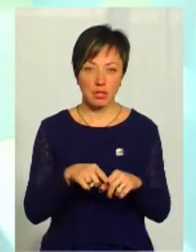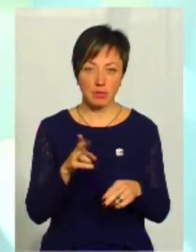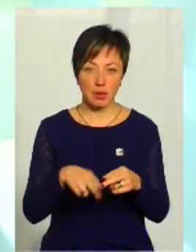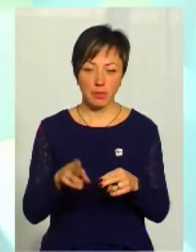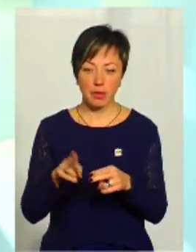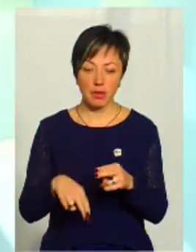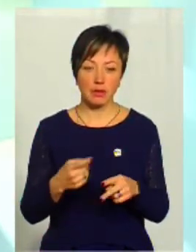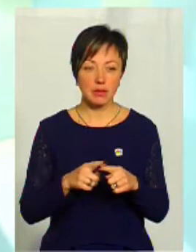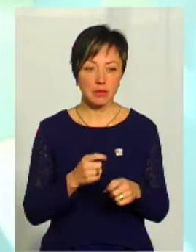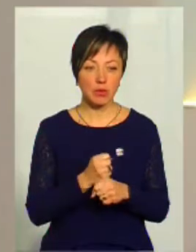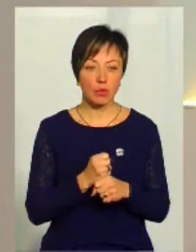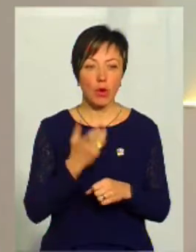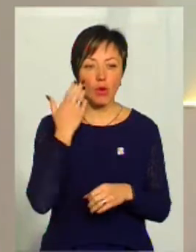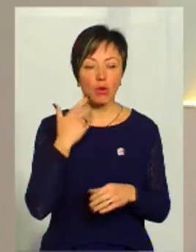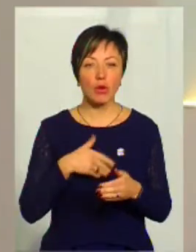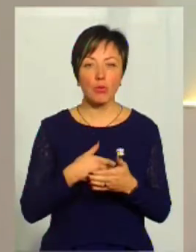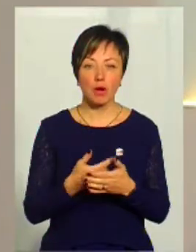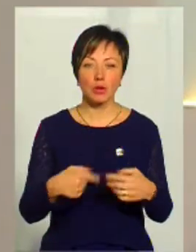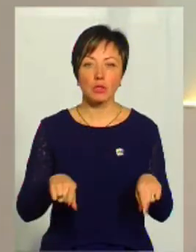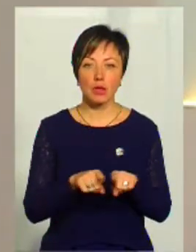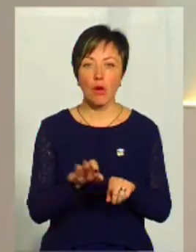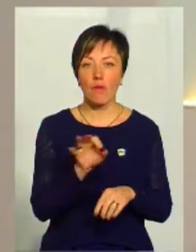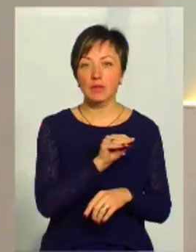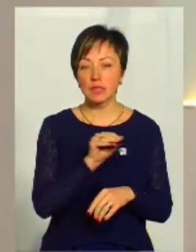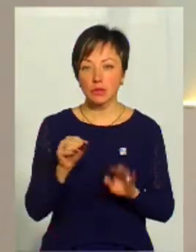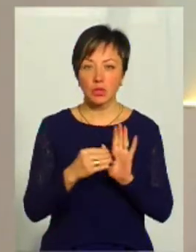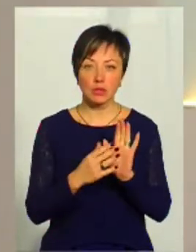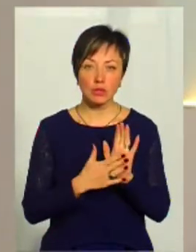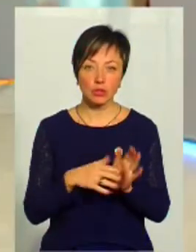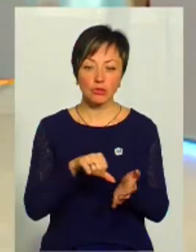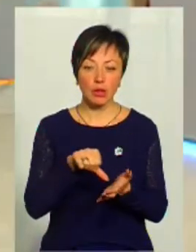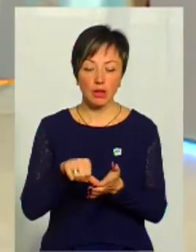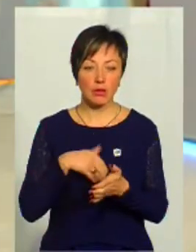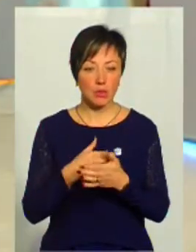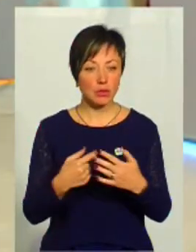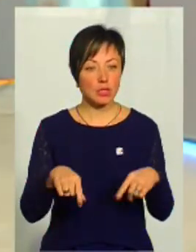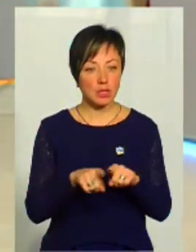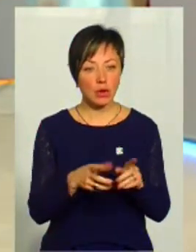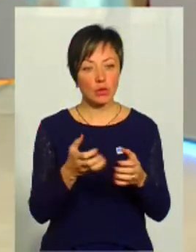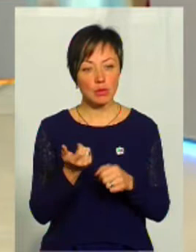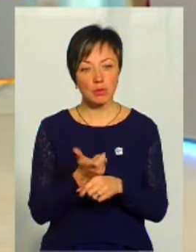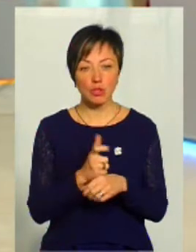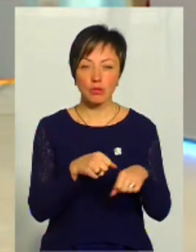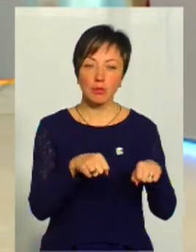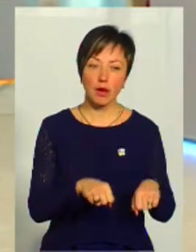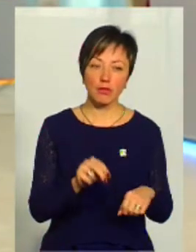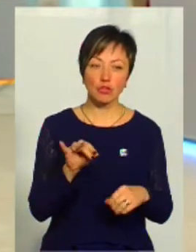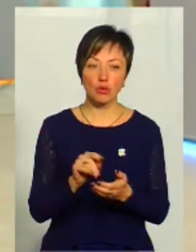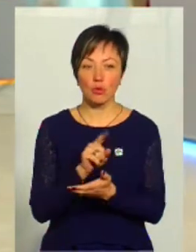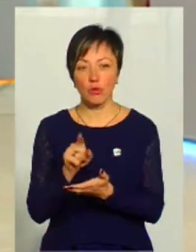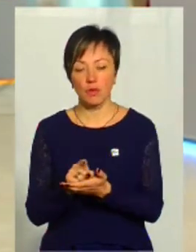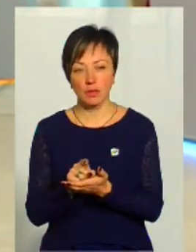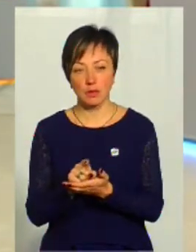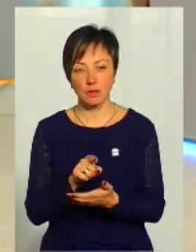припиняти. І це ми робимо. От коли громадська організація офіційно реєструється, члени цієї організації все ж отримують більше прав чи